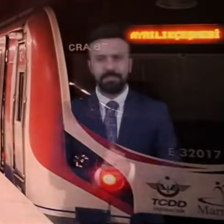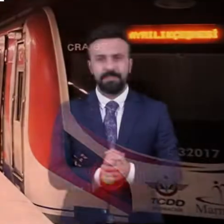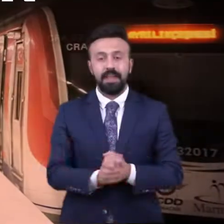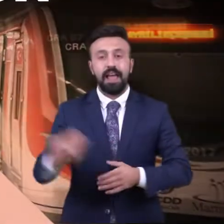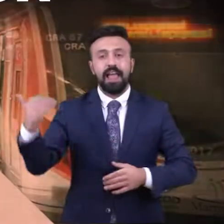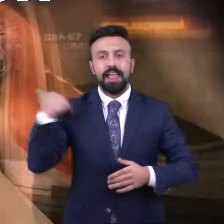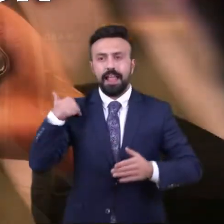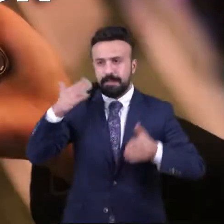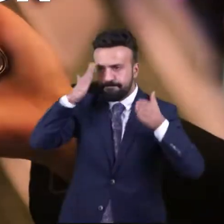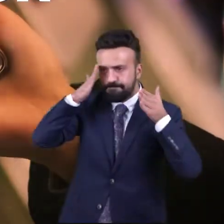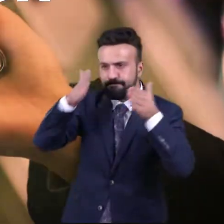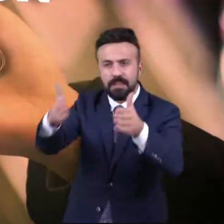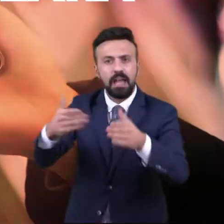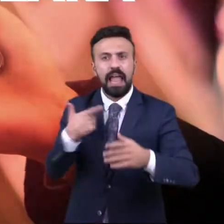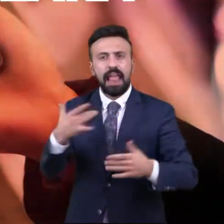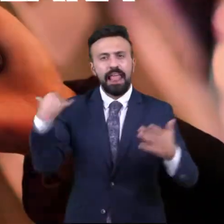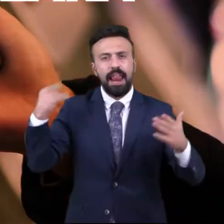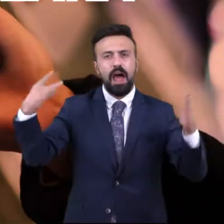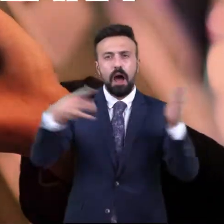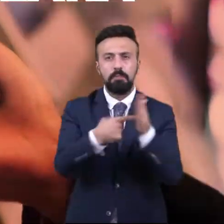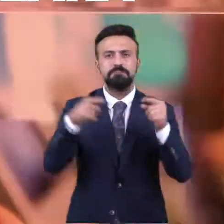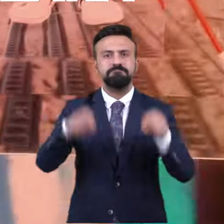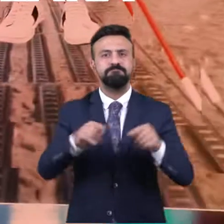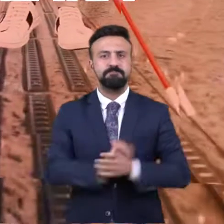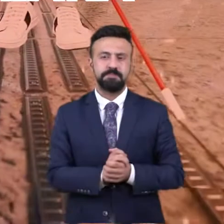Yeni vizyon, yeni ufuklara.